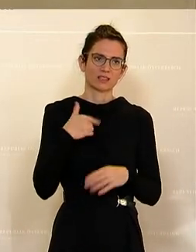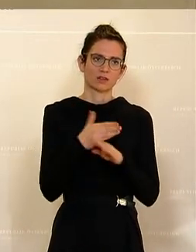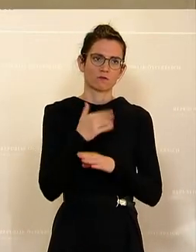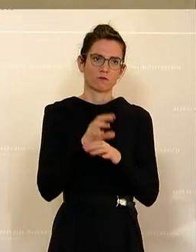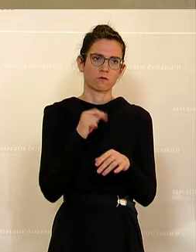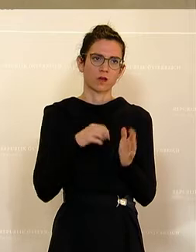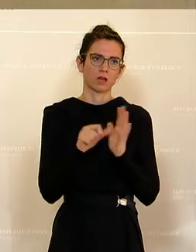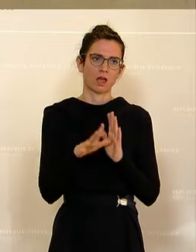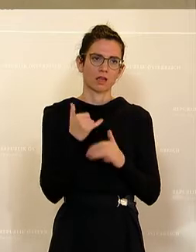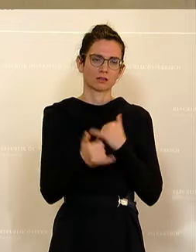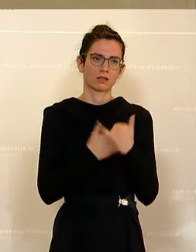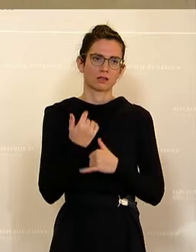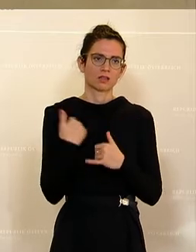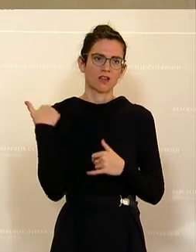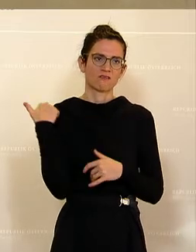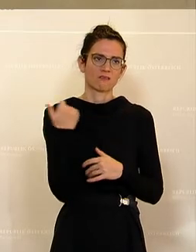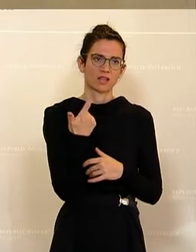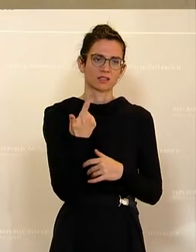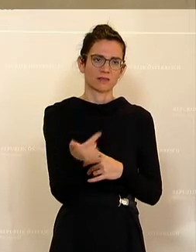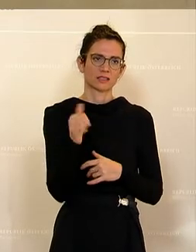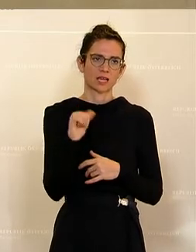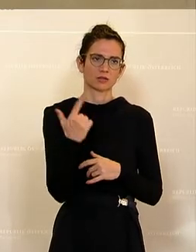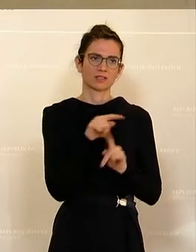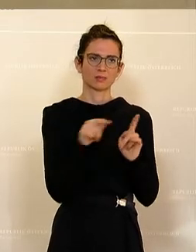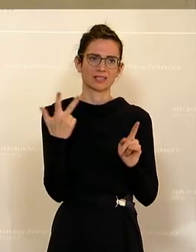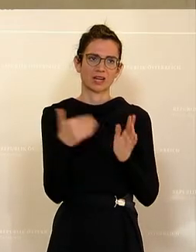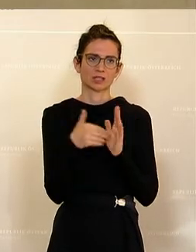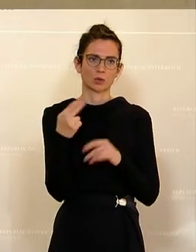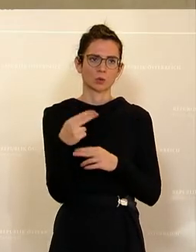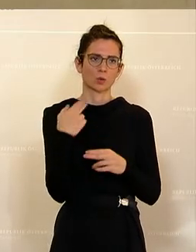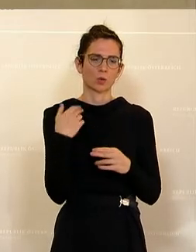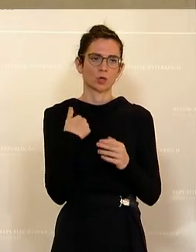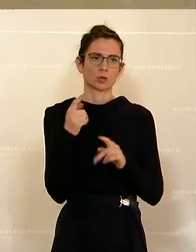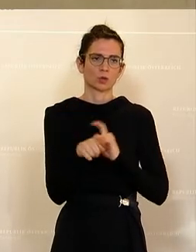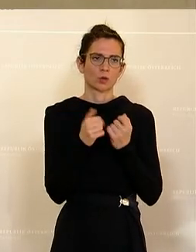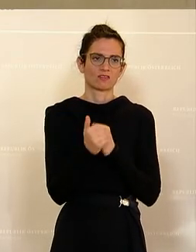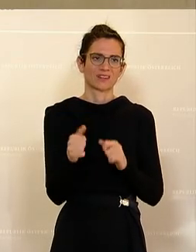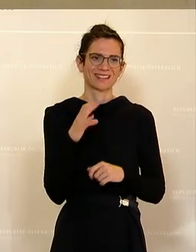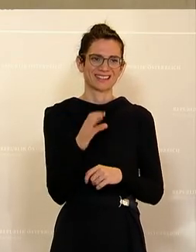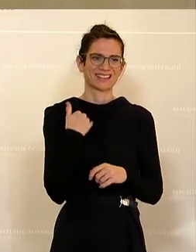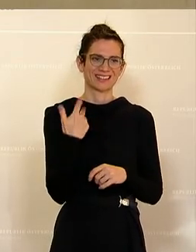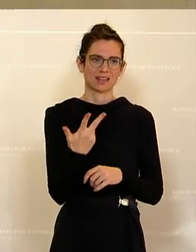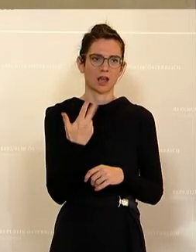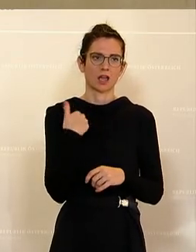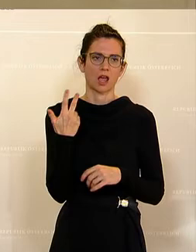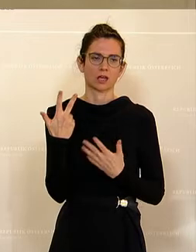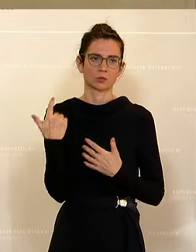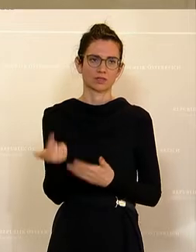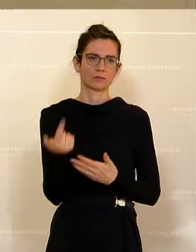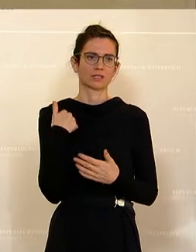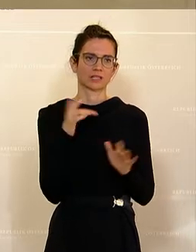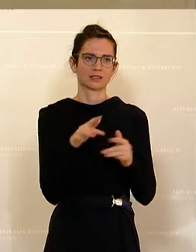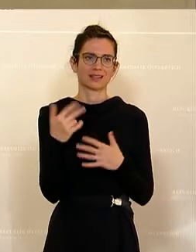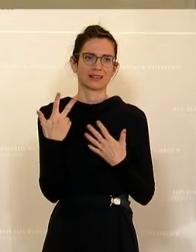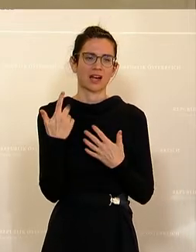das Kalenderjahr 2021 geleistet werden, bis 3.000 Euro Steuerfall. c. Ziffer 378 lautet